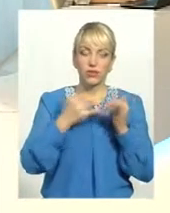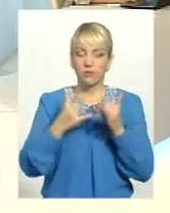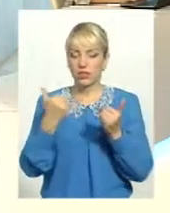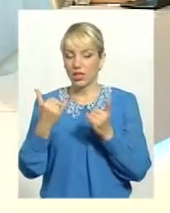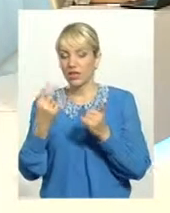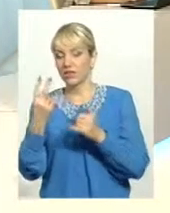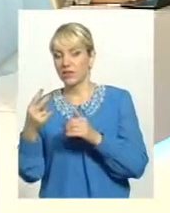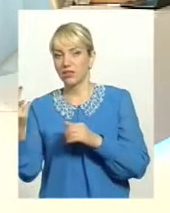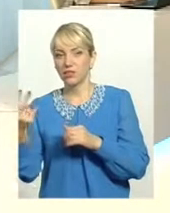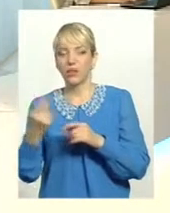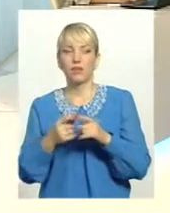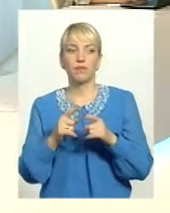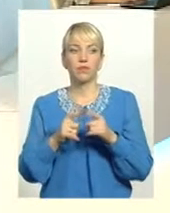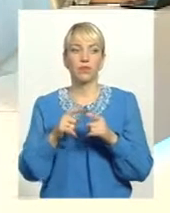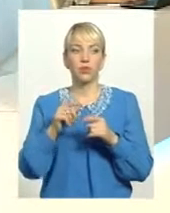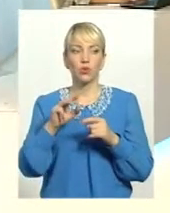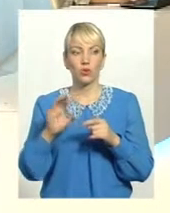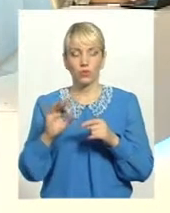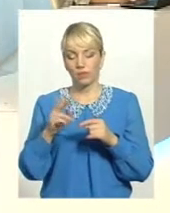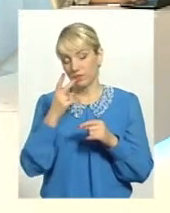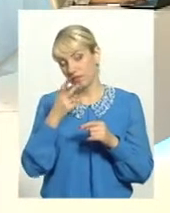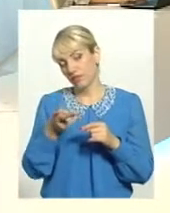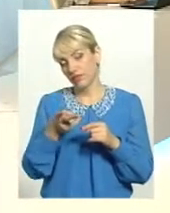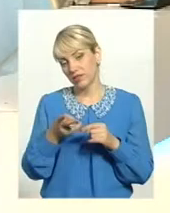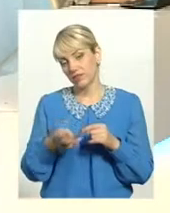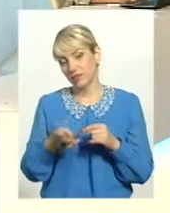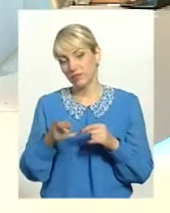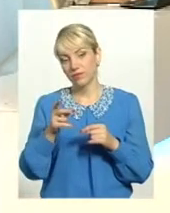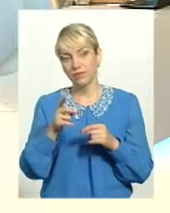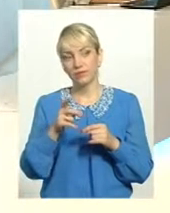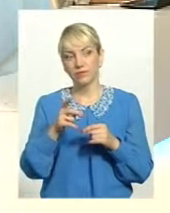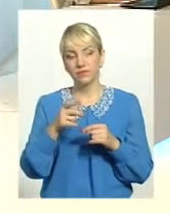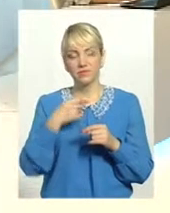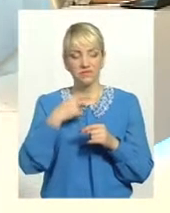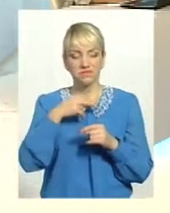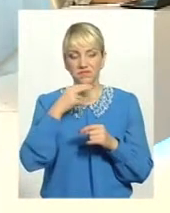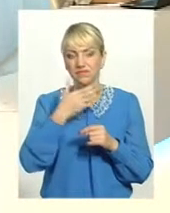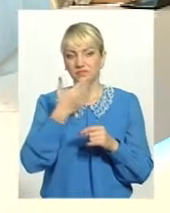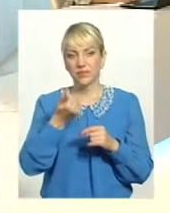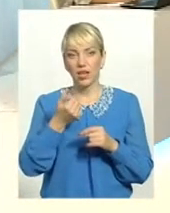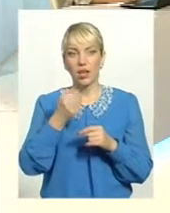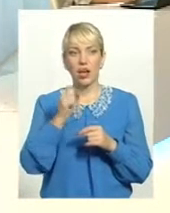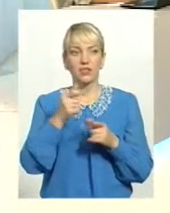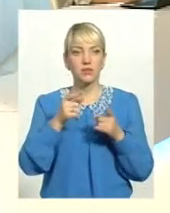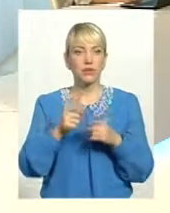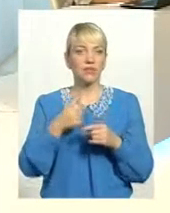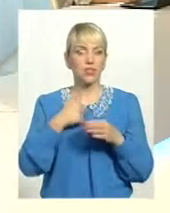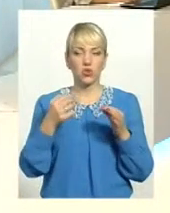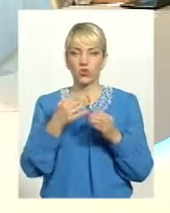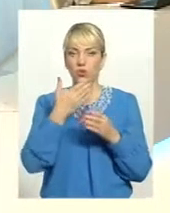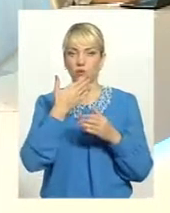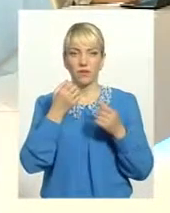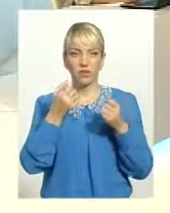22, там, чи 40, все інше, дивиться, та чи, знаєш, не задумувався над цим. От, а справді, я ж нічого не втрачаю.